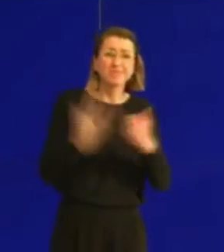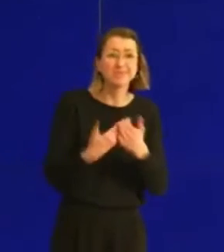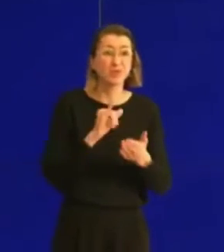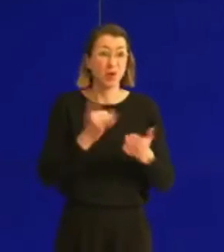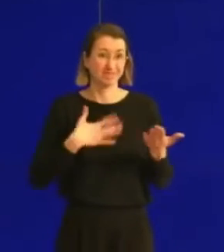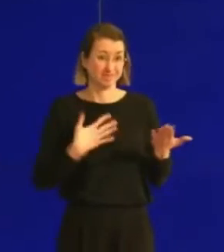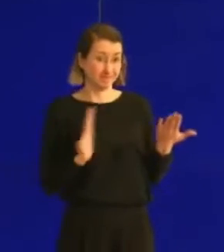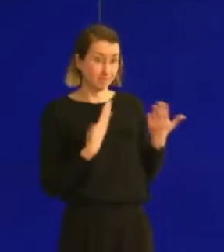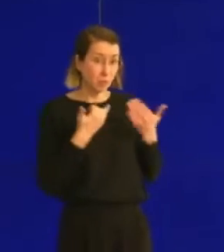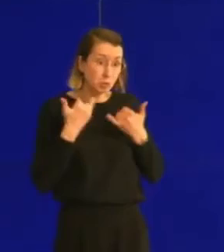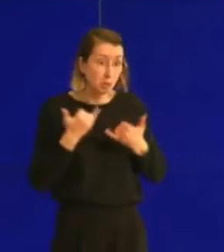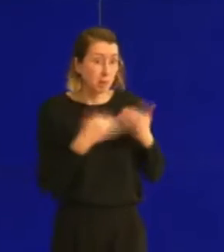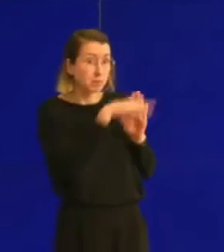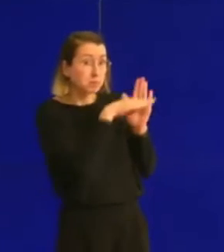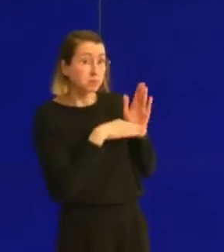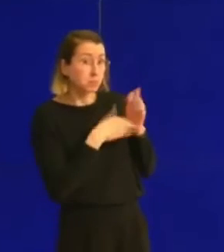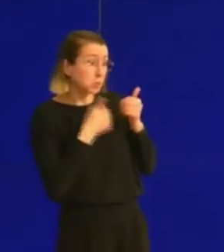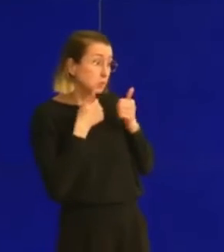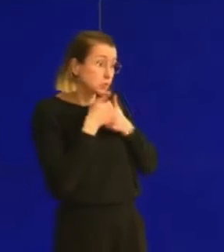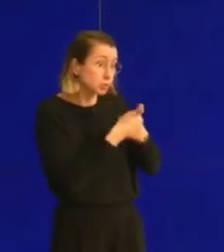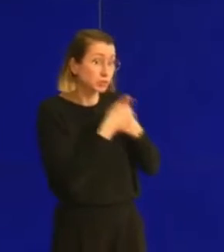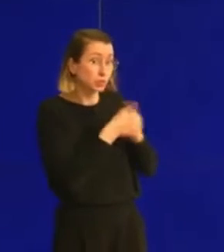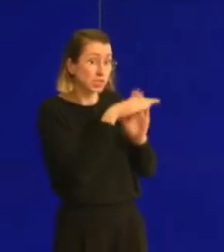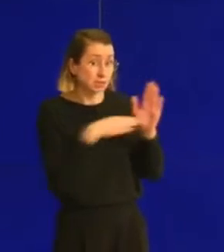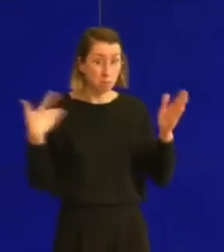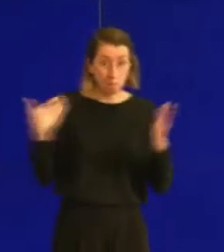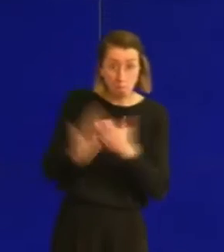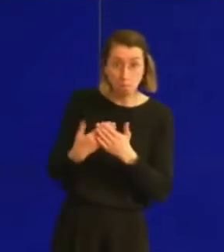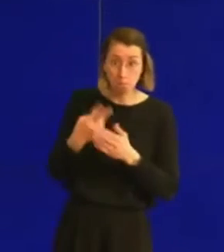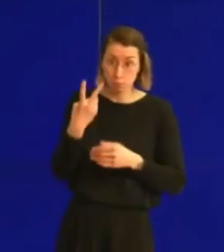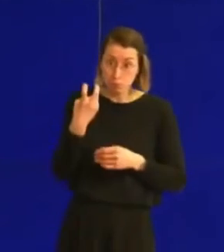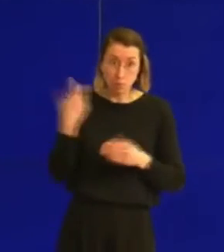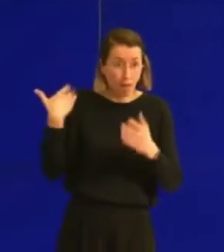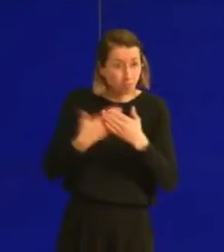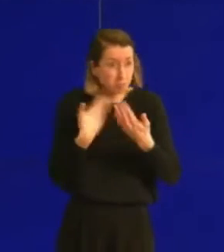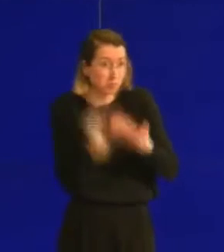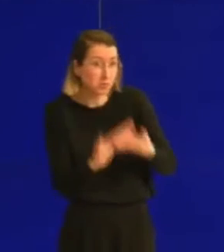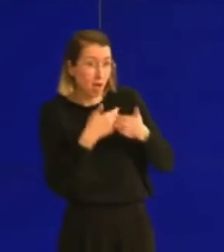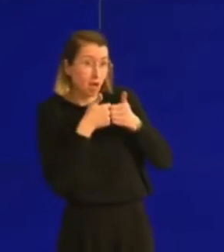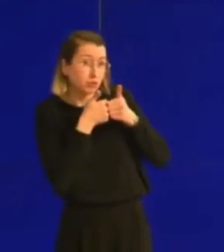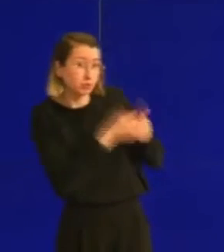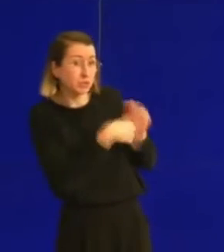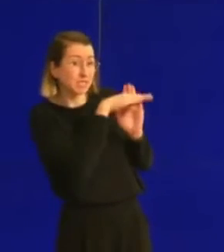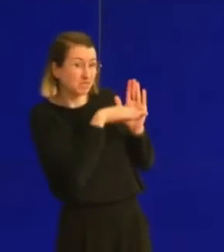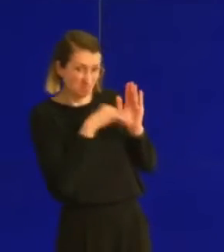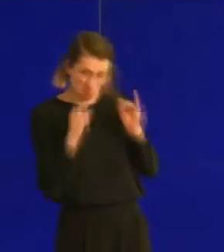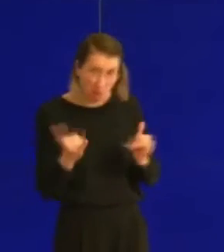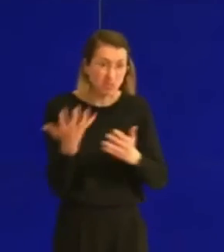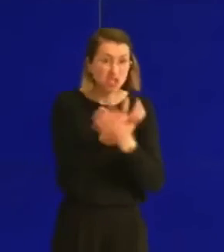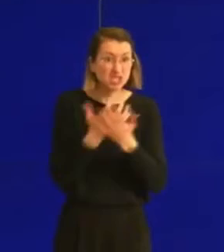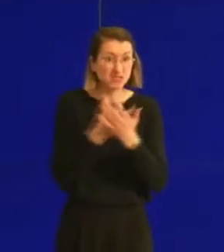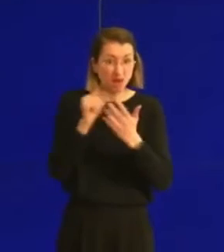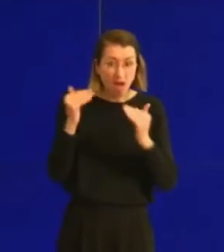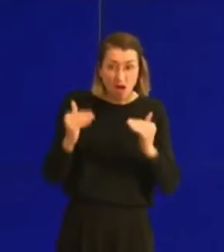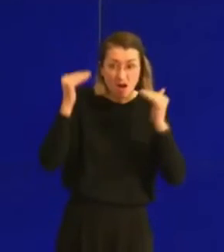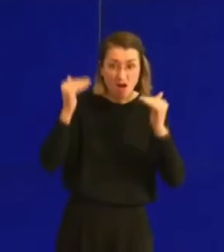prises depuis déjà plusieurs semaines, nous voyons encore un nombre important de personnes qui doivent être admises